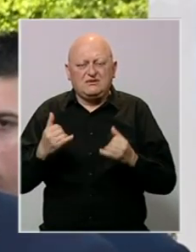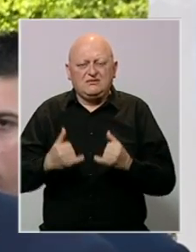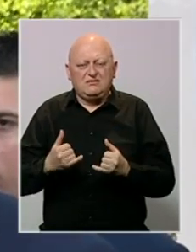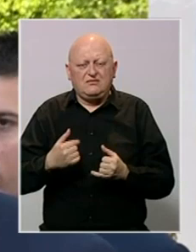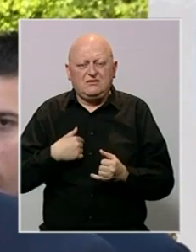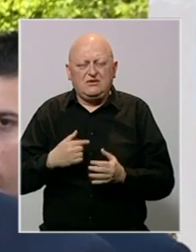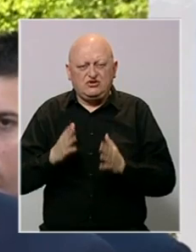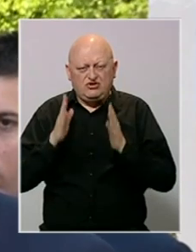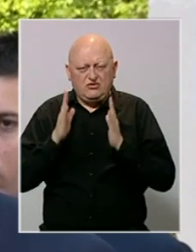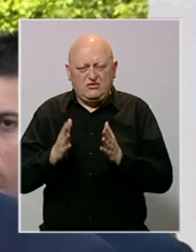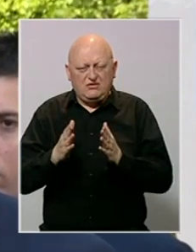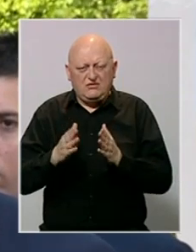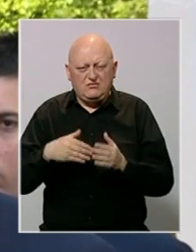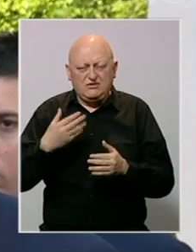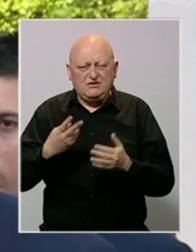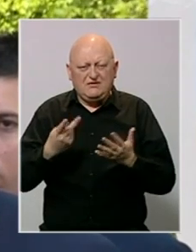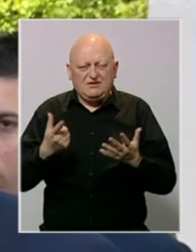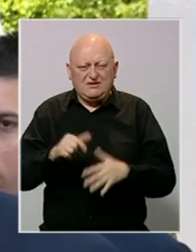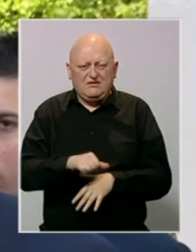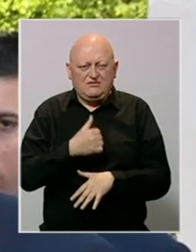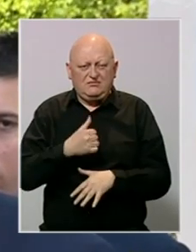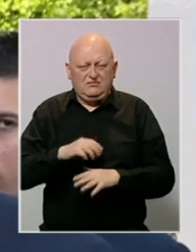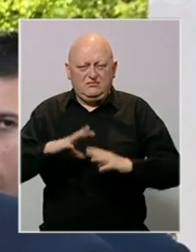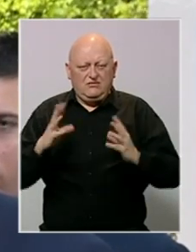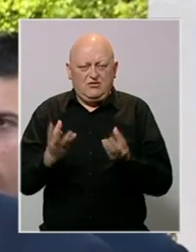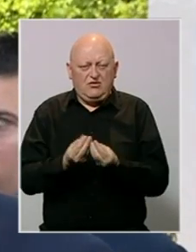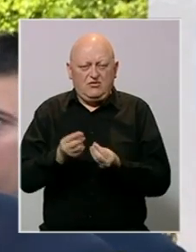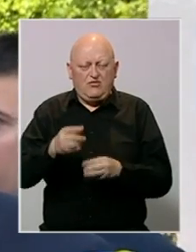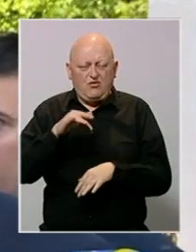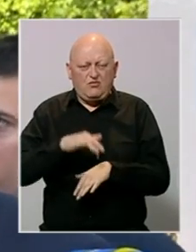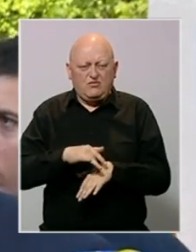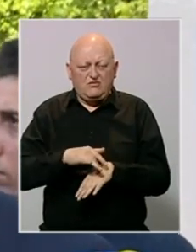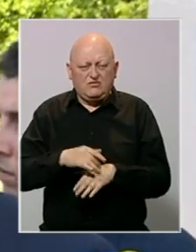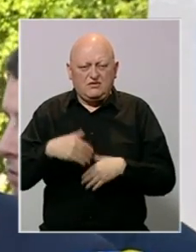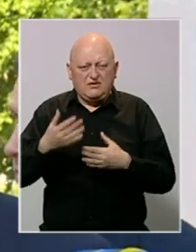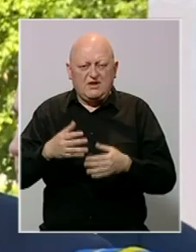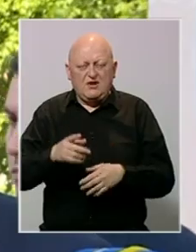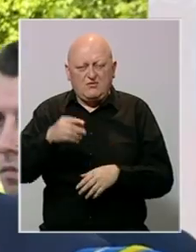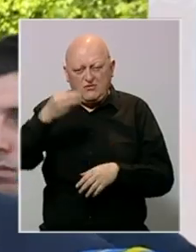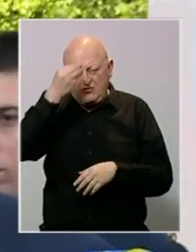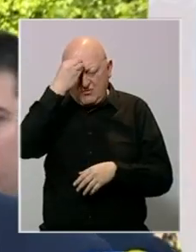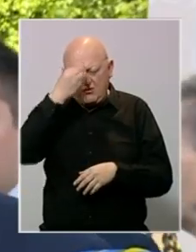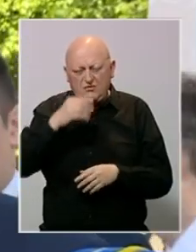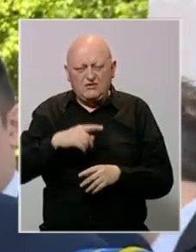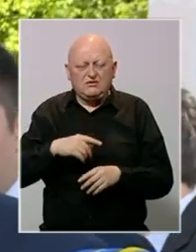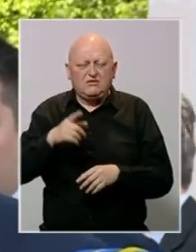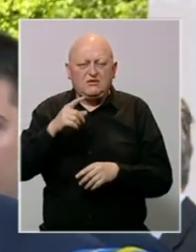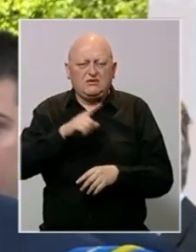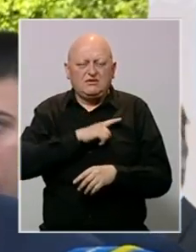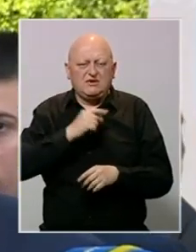naše je oprediljenje, poslije 27 godina da se okupimo na ovakvom mjestu, odamo pomijen stradalim ljudima koji su